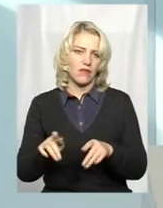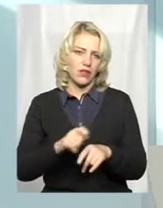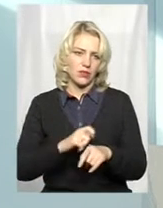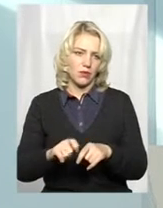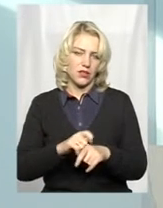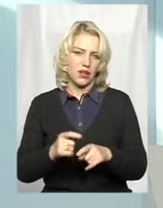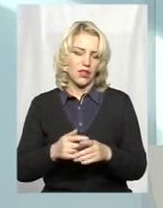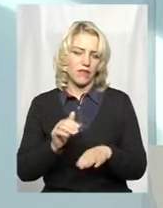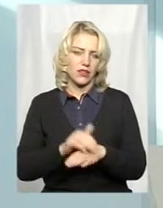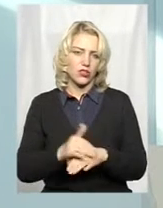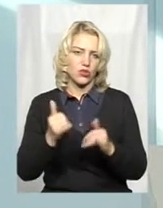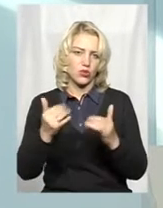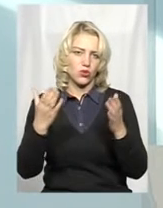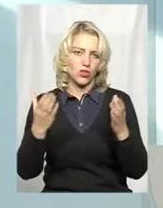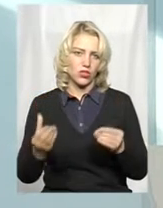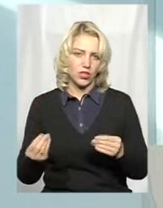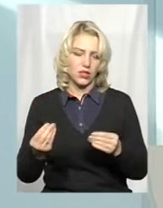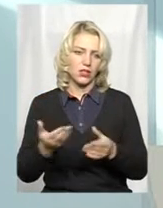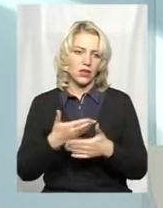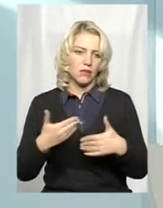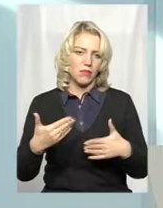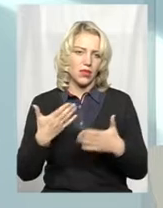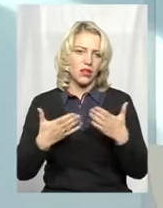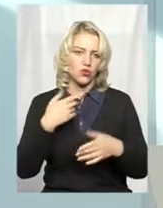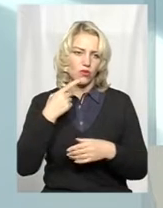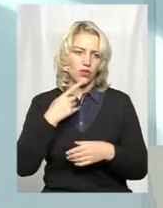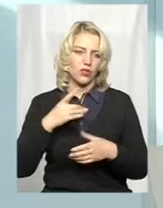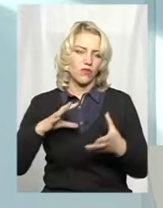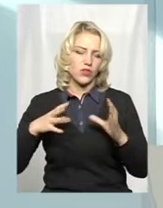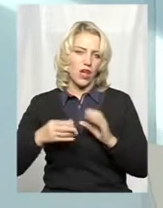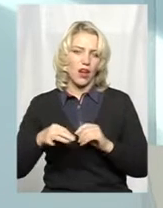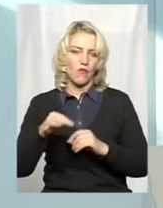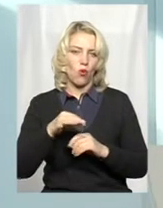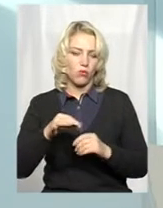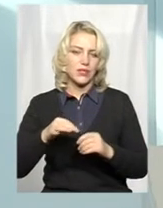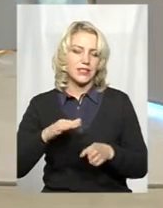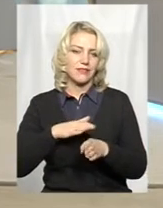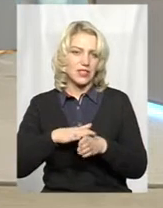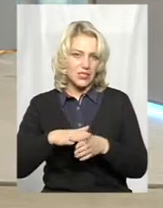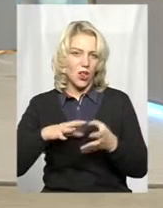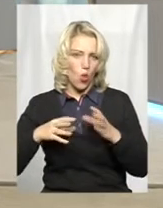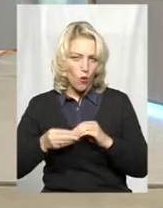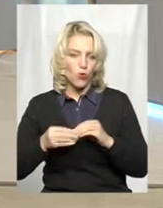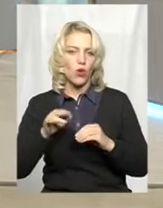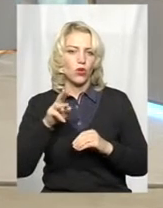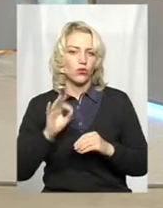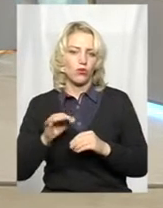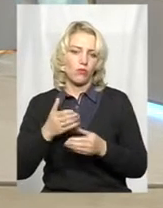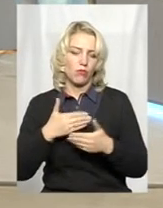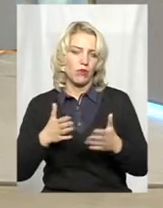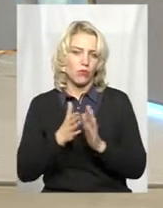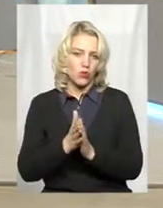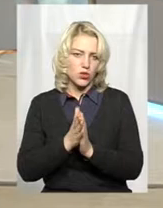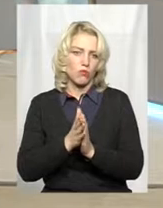Фактично, на сьогоднішній день ми, якщо брати взагалі в область в цілому, то ми просимо